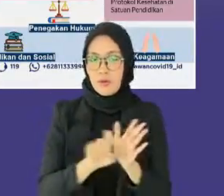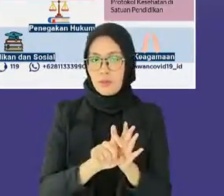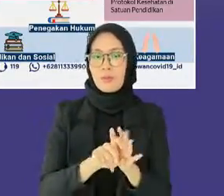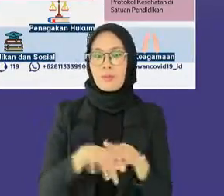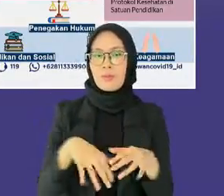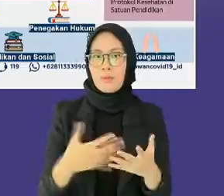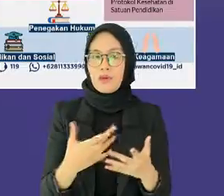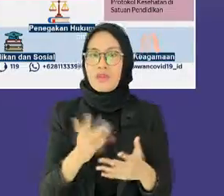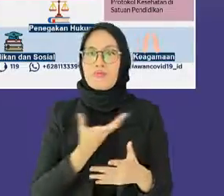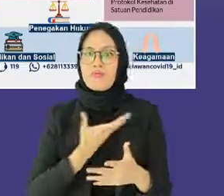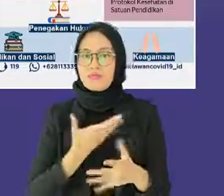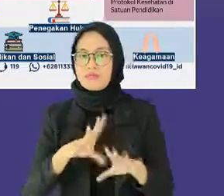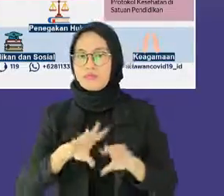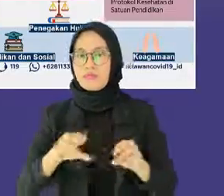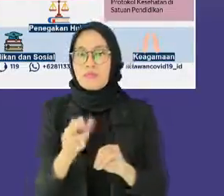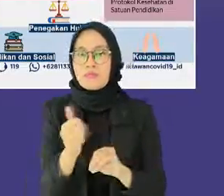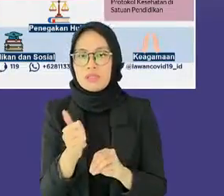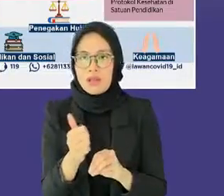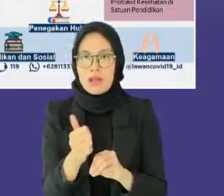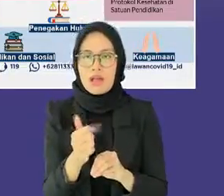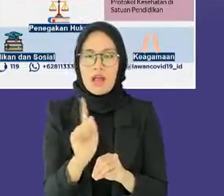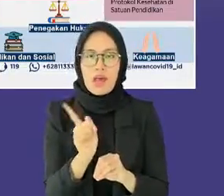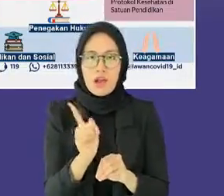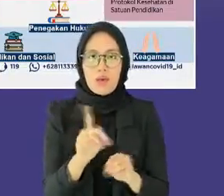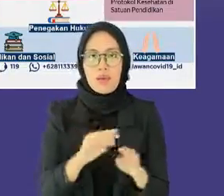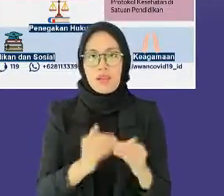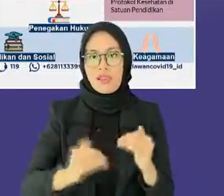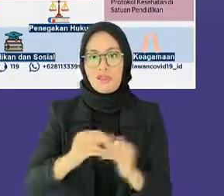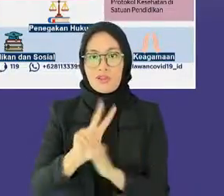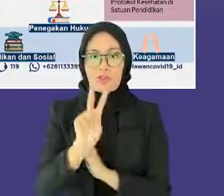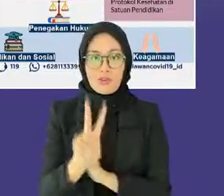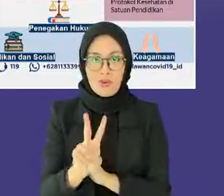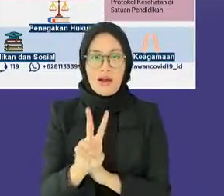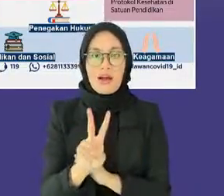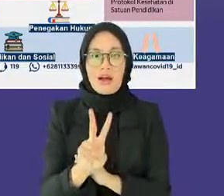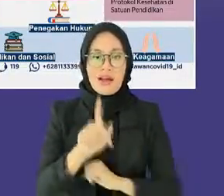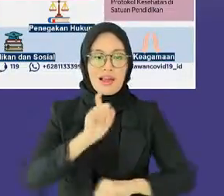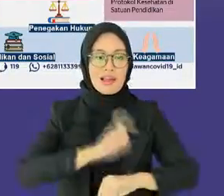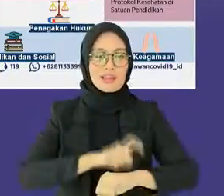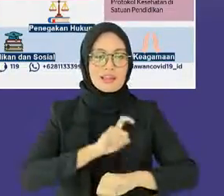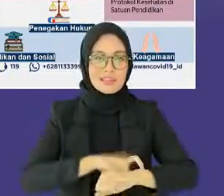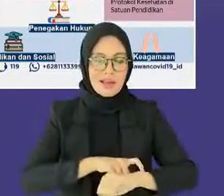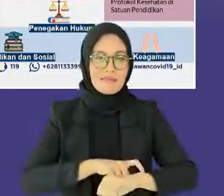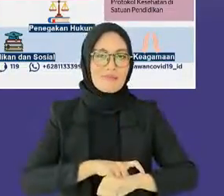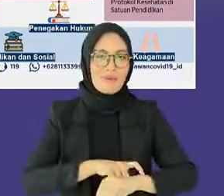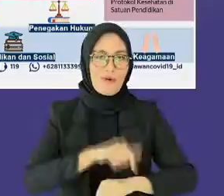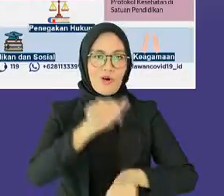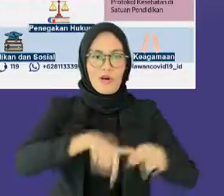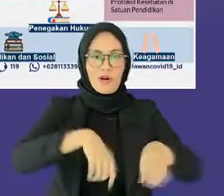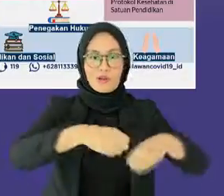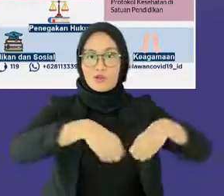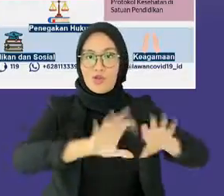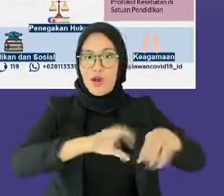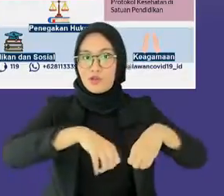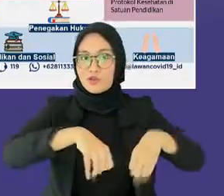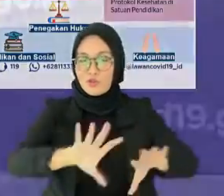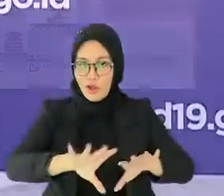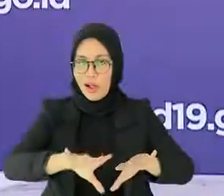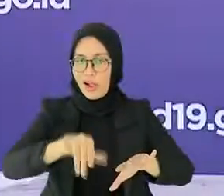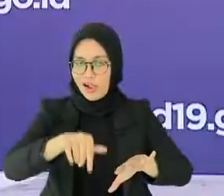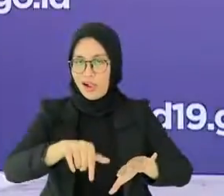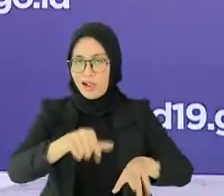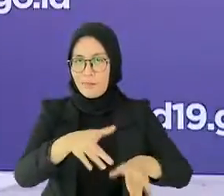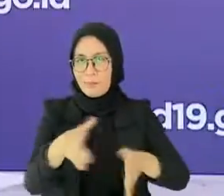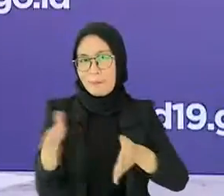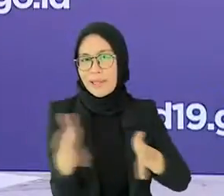sedangkan di kabupaten kota level 2 perubahan jam operasional pedagang kaki 5 sampai jam 21